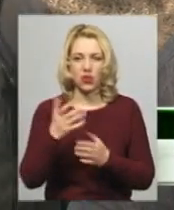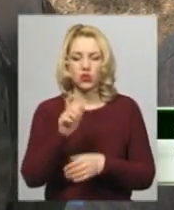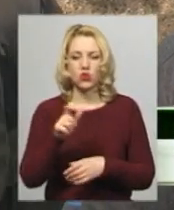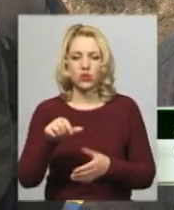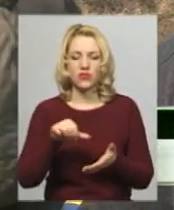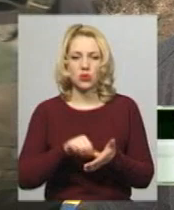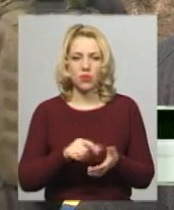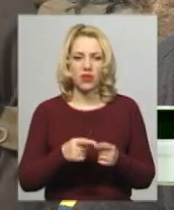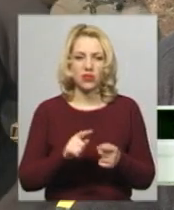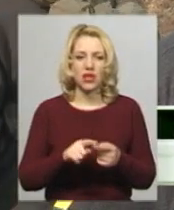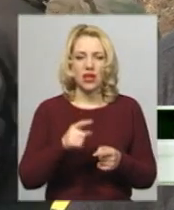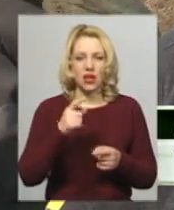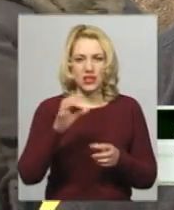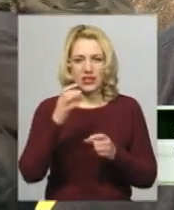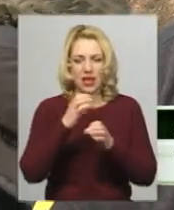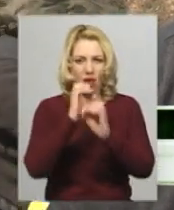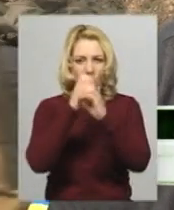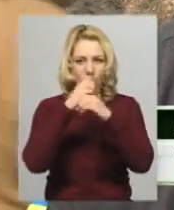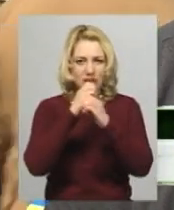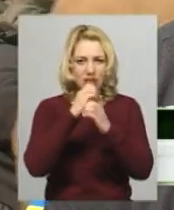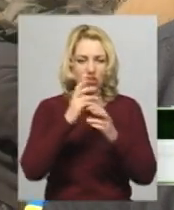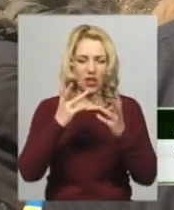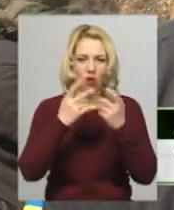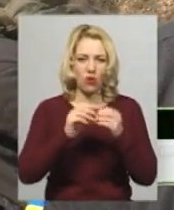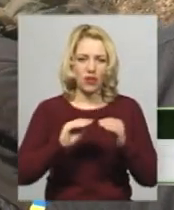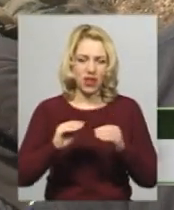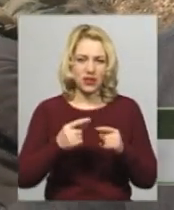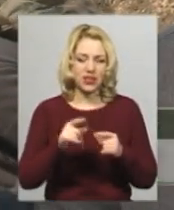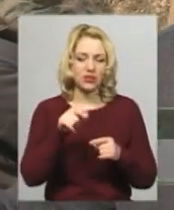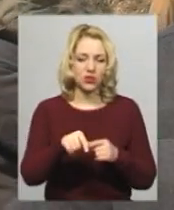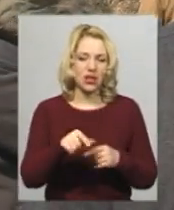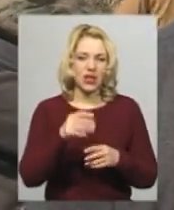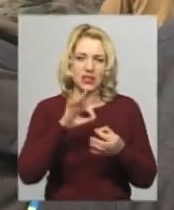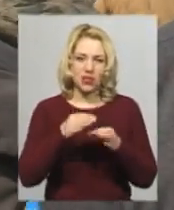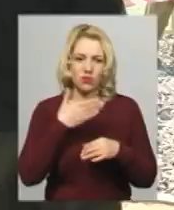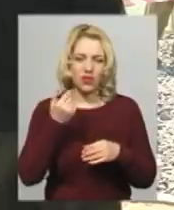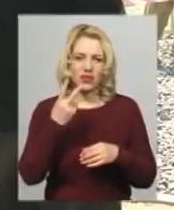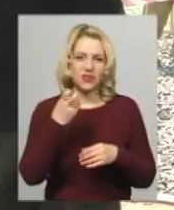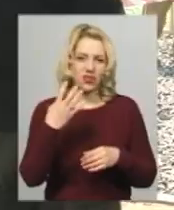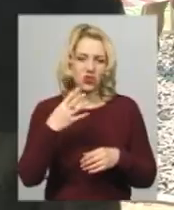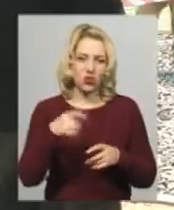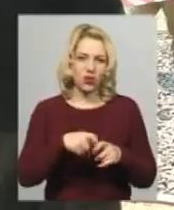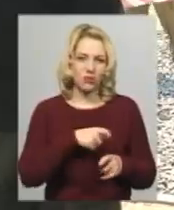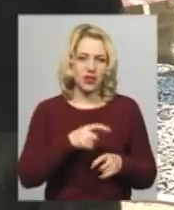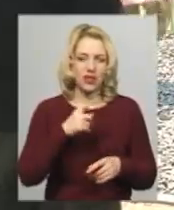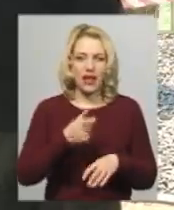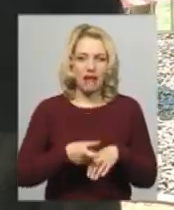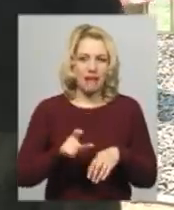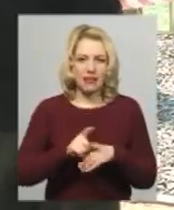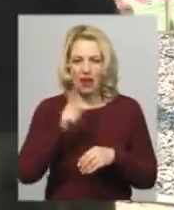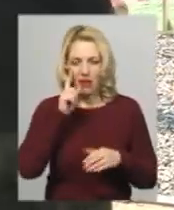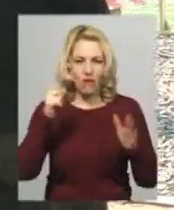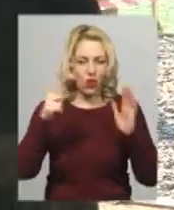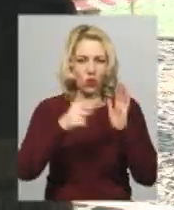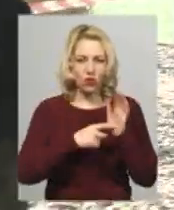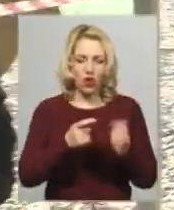відкритому класі, це оптичне обладнання гарне, то ніякої складності нема. Тут всього 240 метрів». Найвлучніший стрілець суддівських змагань